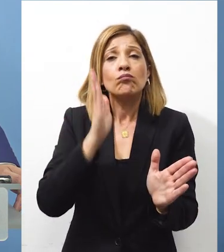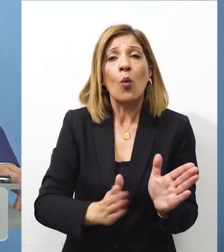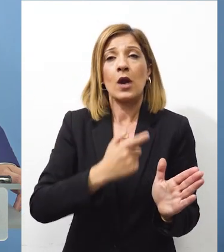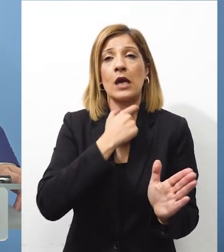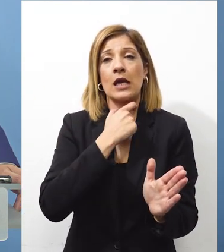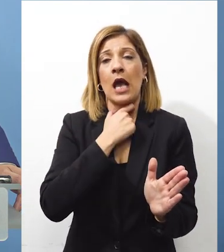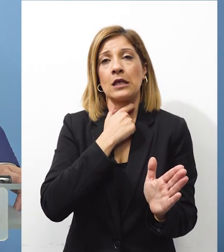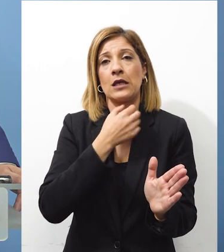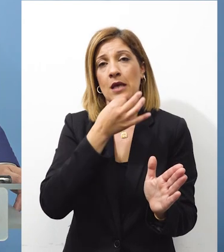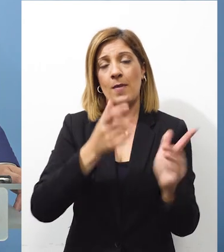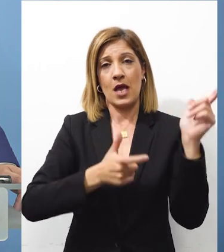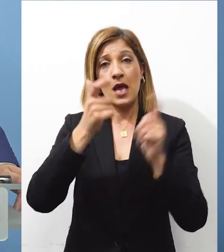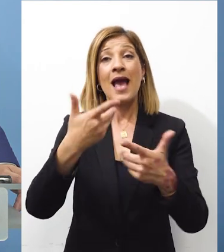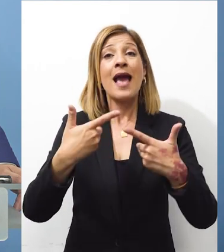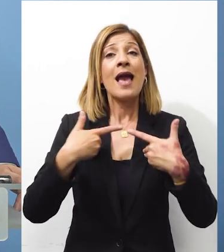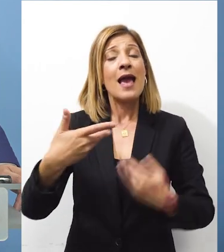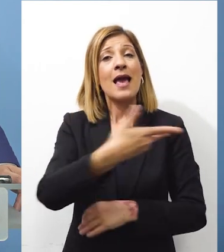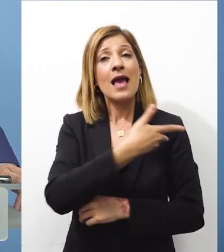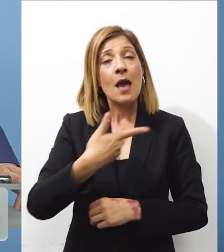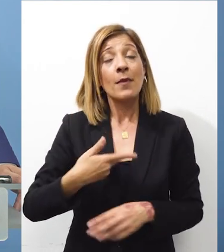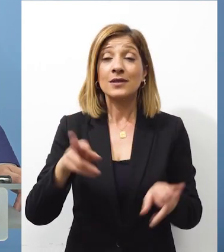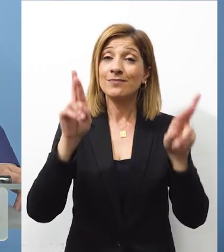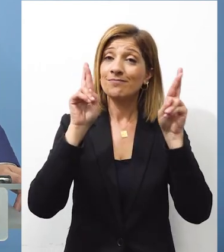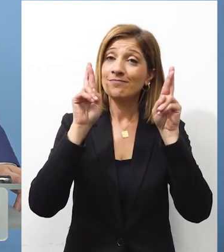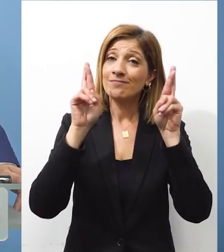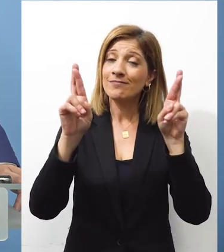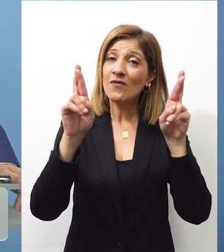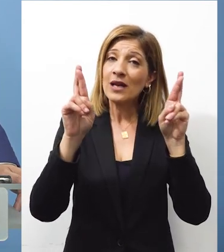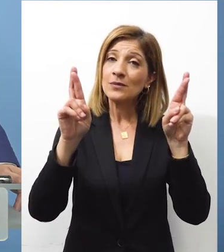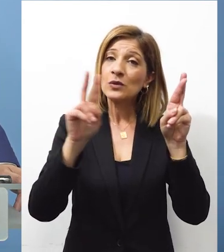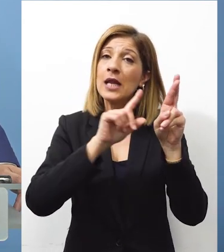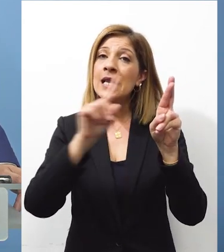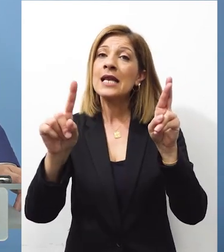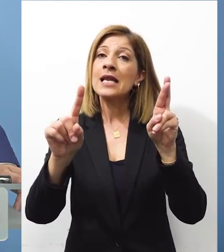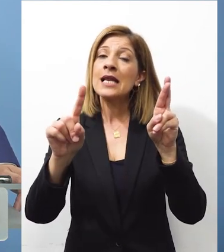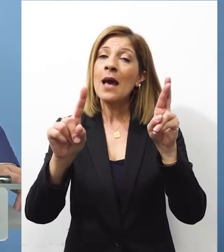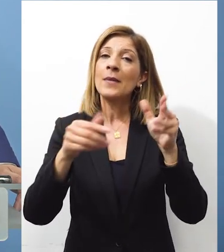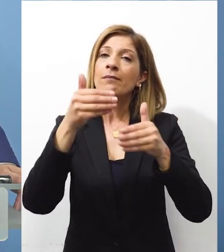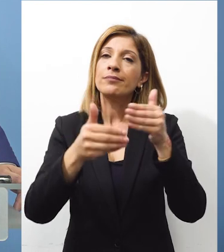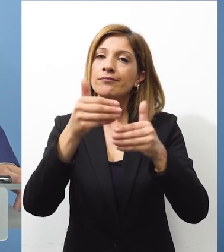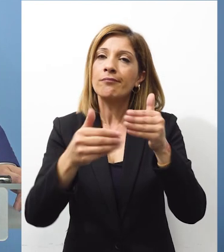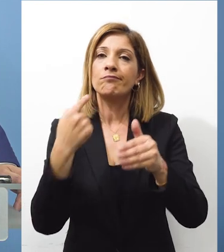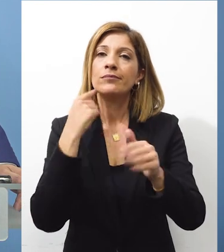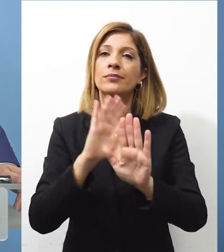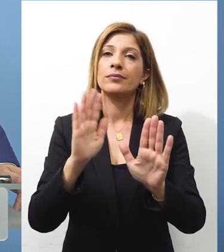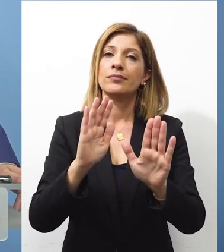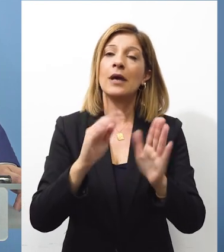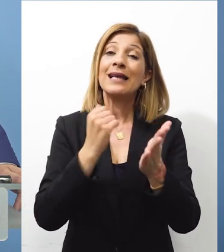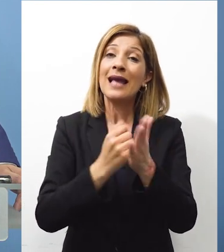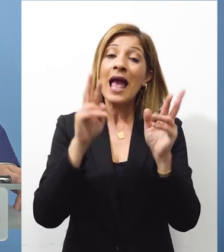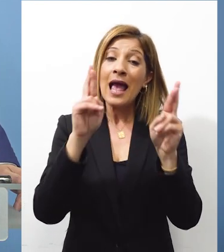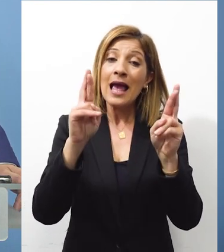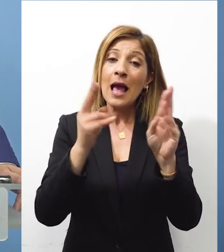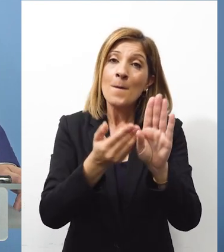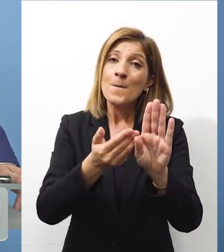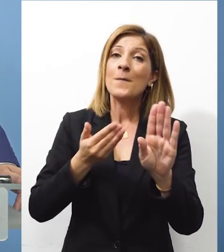μπορεί να είναι εμείς, θα το αναλάβουμε ακόμη μια φορά ευελπιστούμε να μην χρειαστεί να εξαντληθεί το διάστημα των έξι μήνων υπό την έννοια